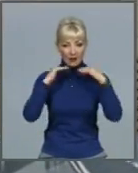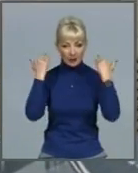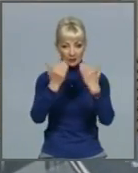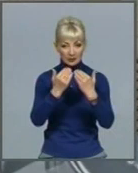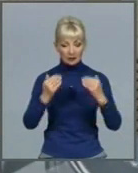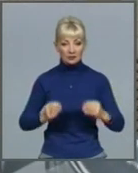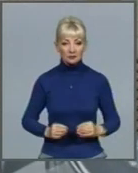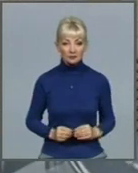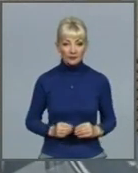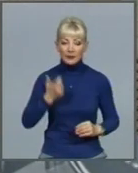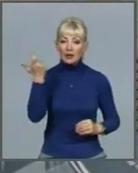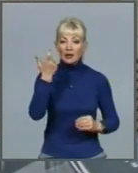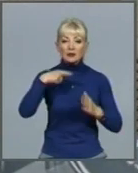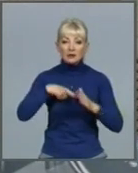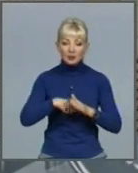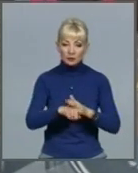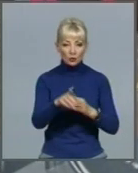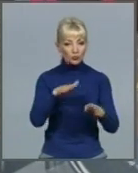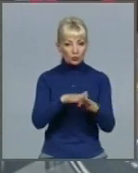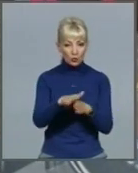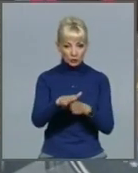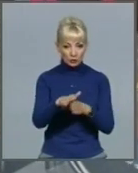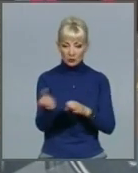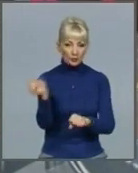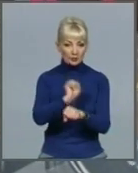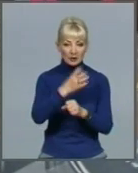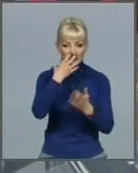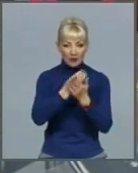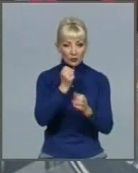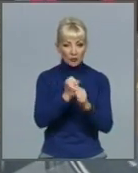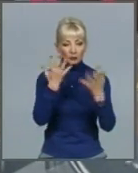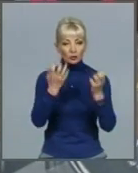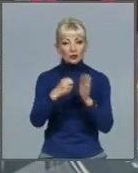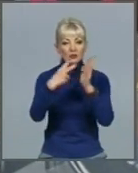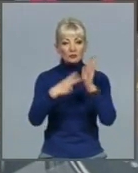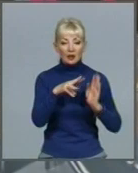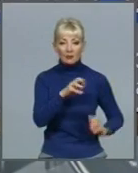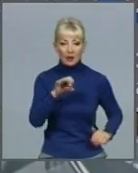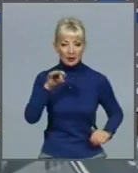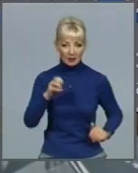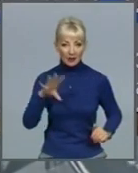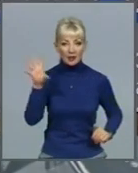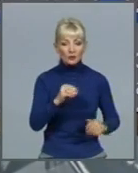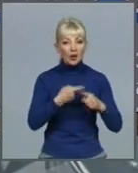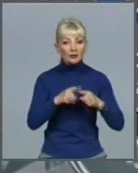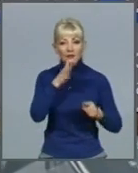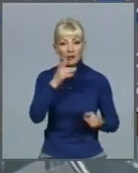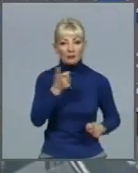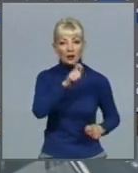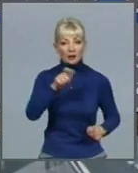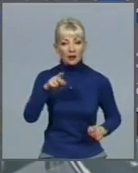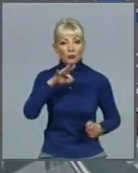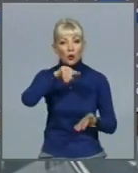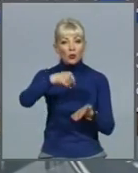Харківська підземка повністю припинила свою роботу ще 17 березня. Весь цей час харків'яни по місту пересувалися